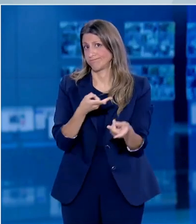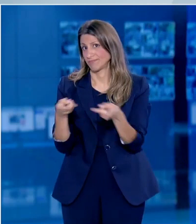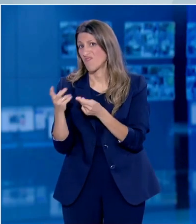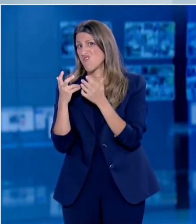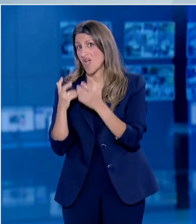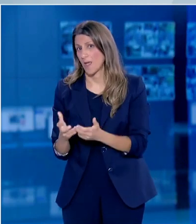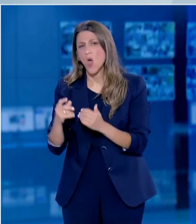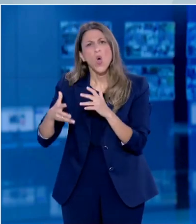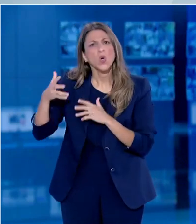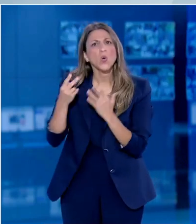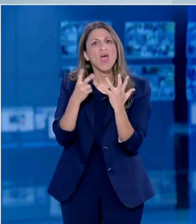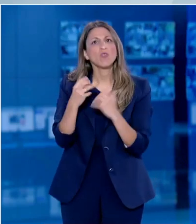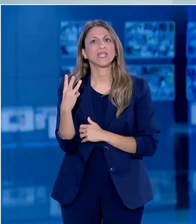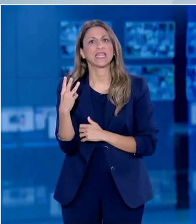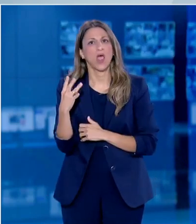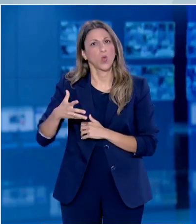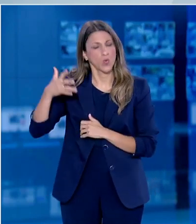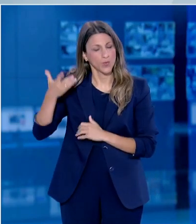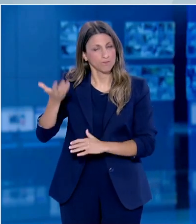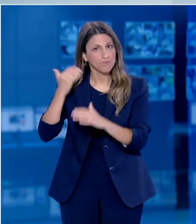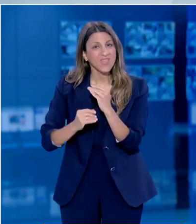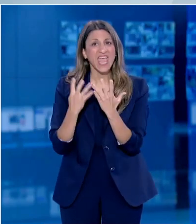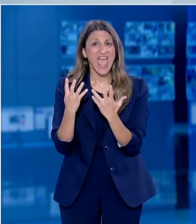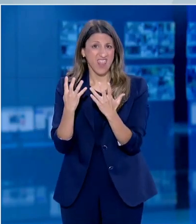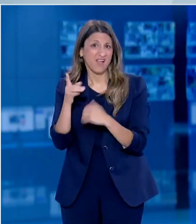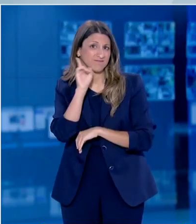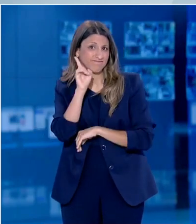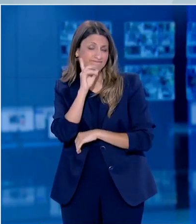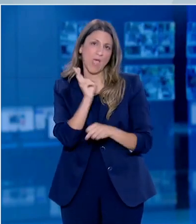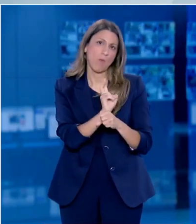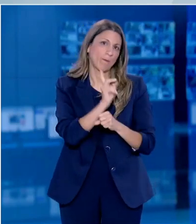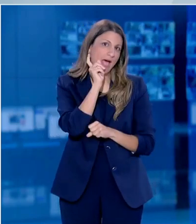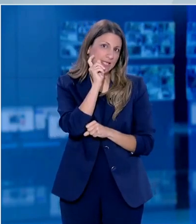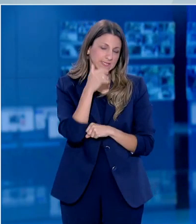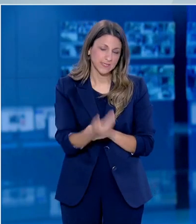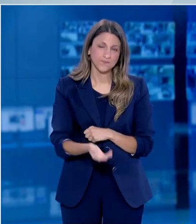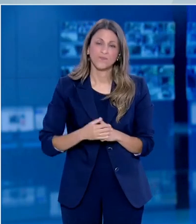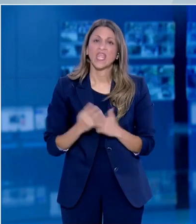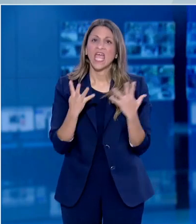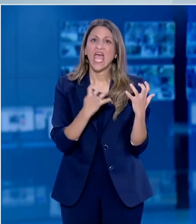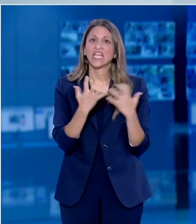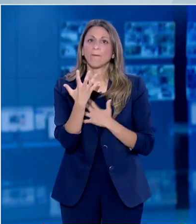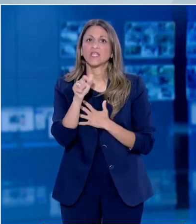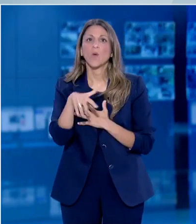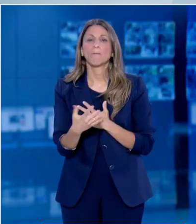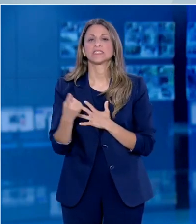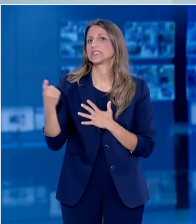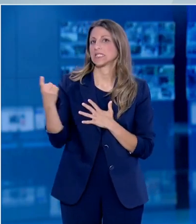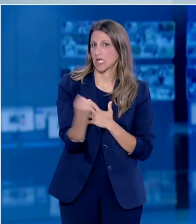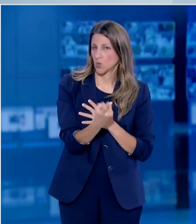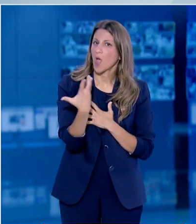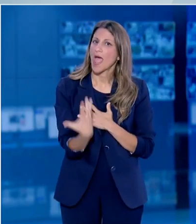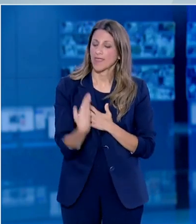Η διάμεση ηλικία τους είναι τα 73 έτη. 9 είναι γυναίκες και οι υπόλοιποι άνδρες. Το 95,5%